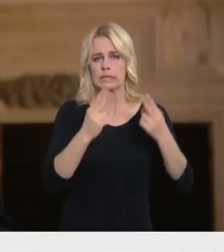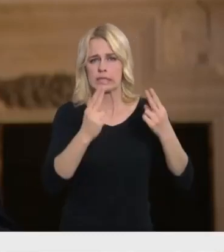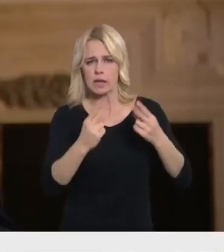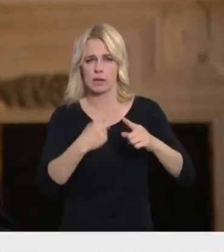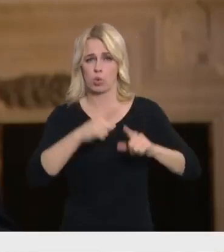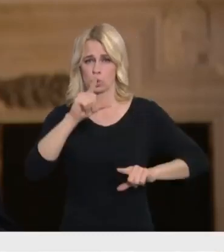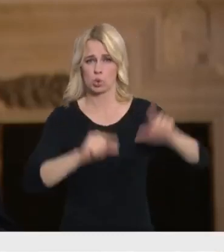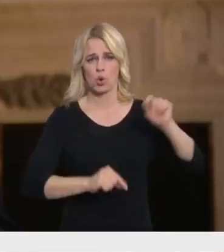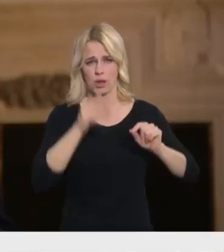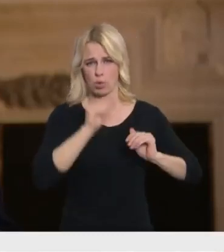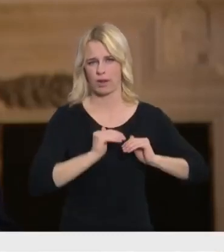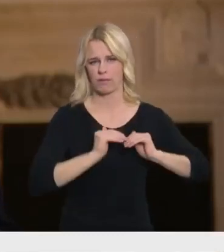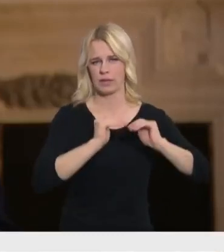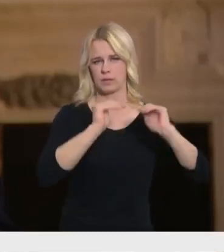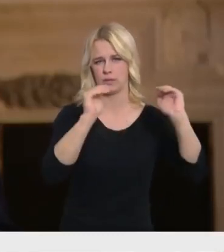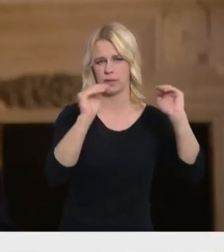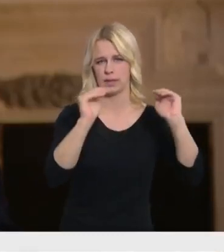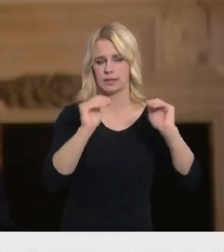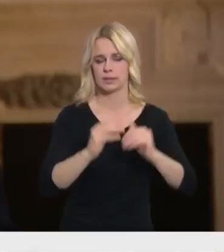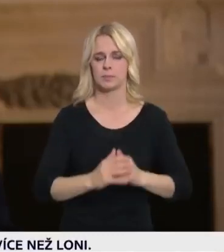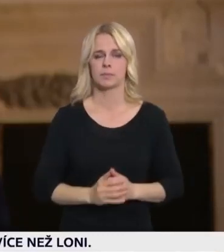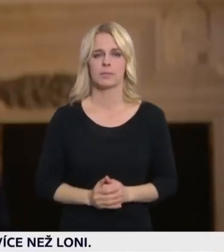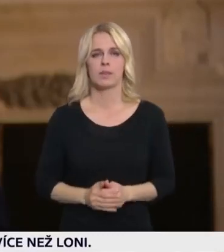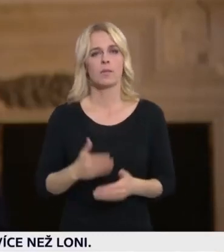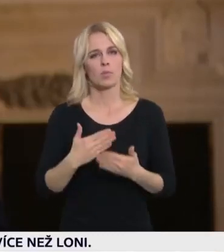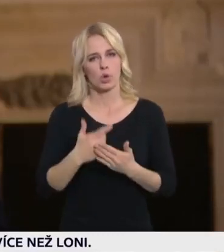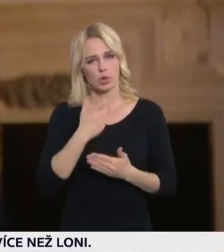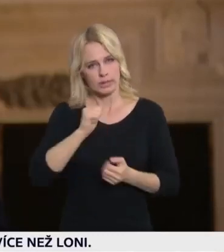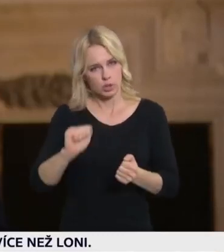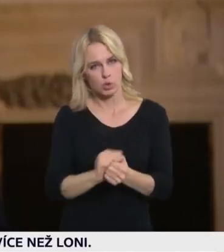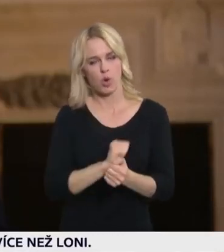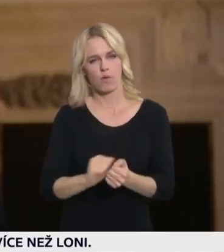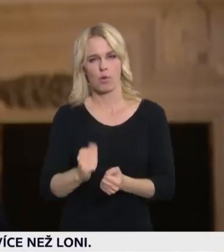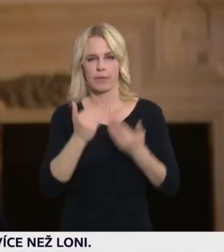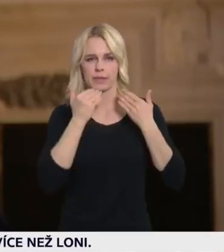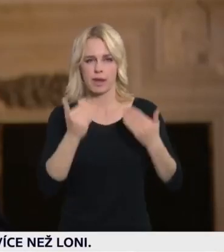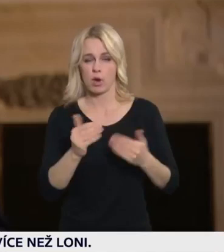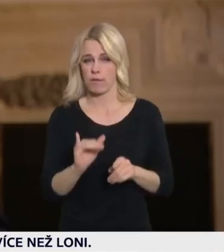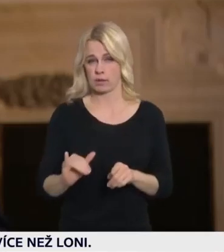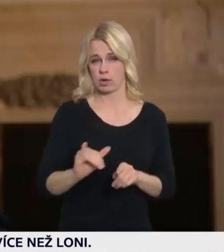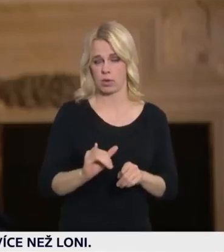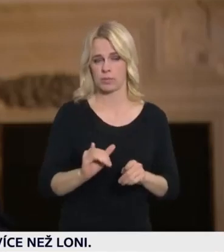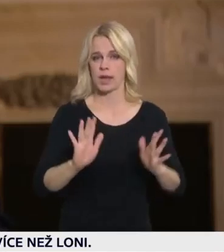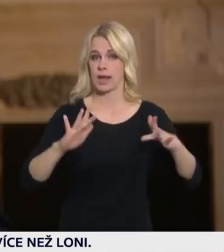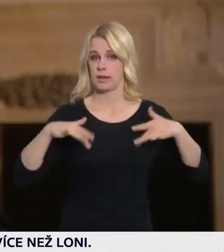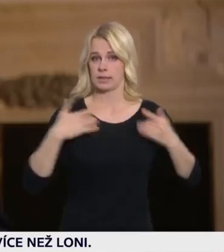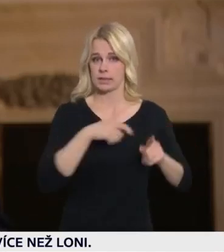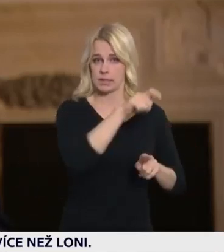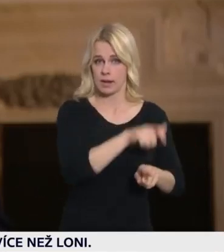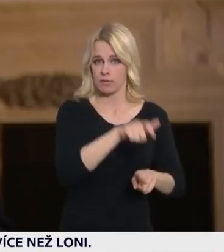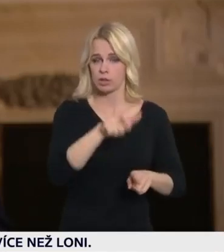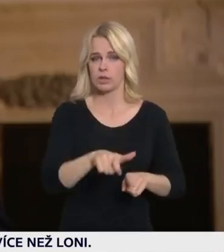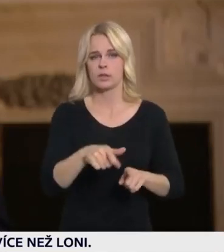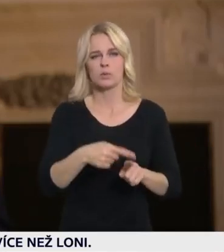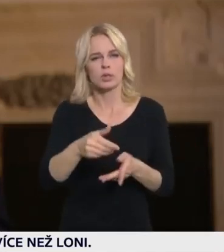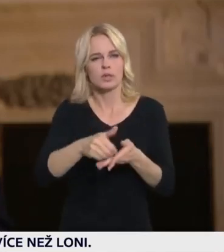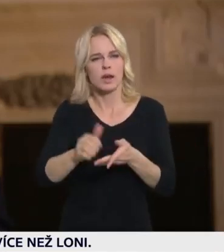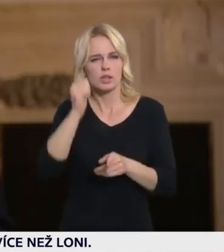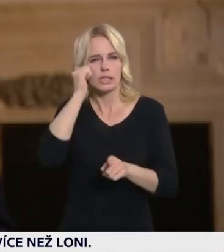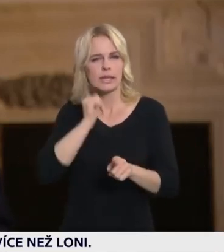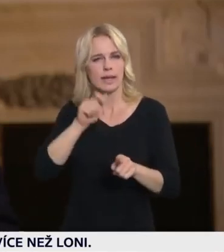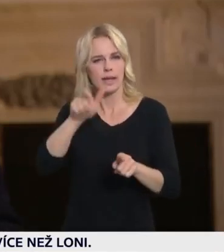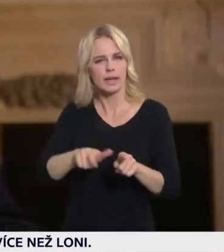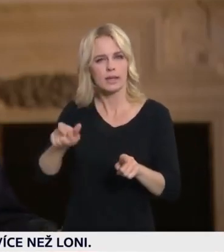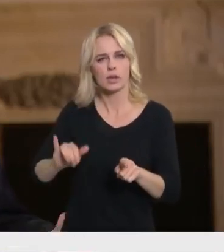V tomto místě bych chtěl znovu poděkovat našim zdravotníkům a vůbec všem, kteří se starají o naší bezpečnost, o ochranu a pečují naše